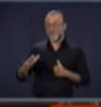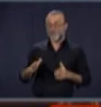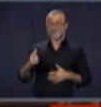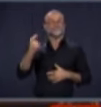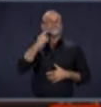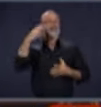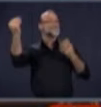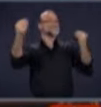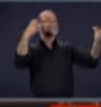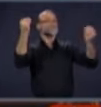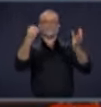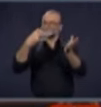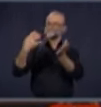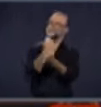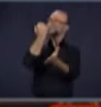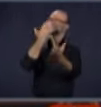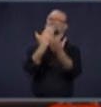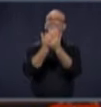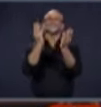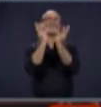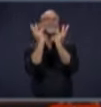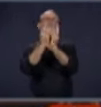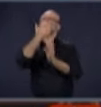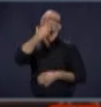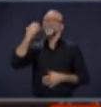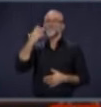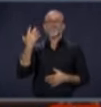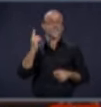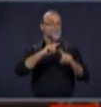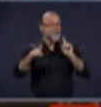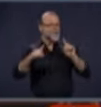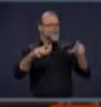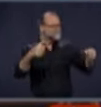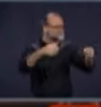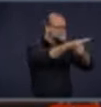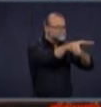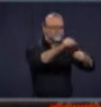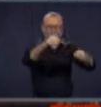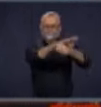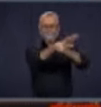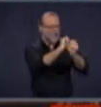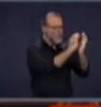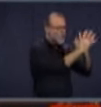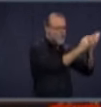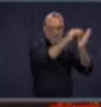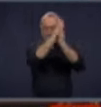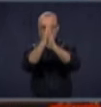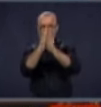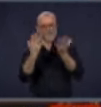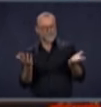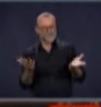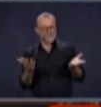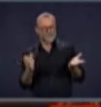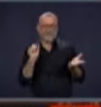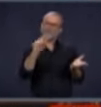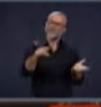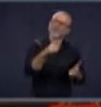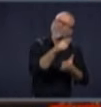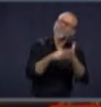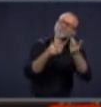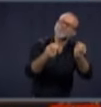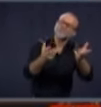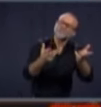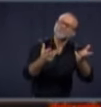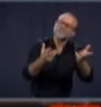Plusieurs Québécois ont pris l'air pendant la fin de semaine. y avait beaucoup de gens dans les parcs. Que